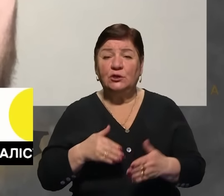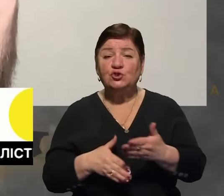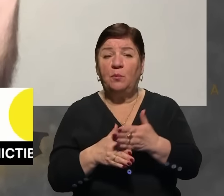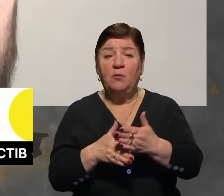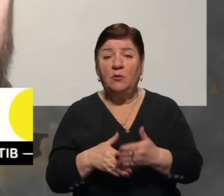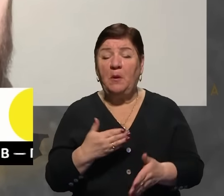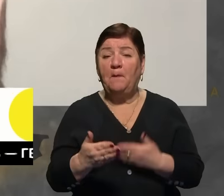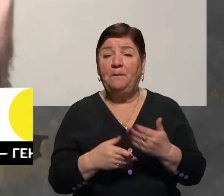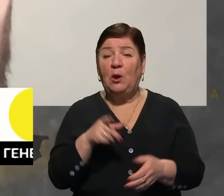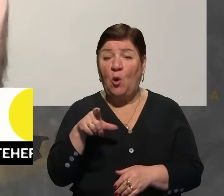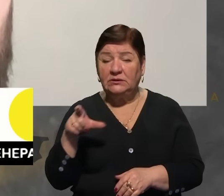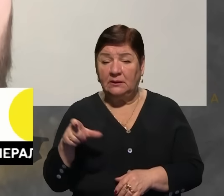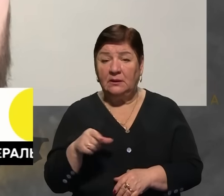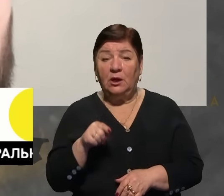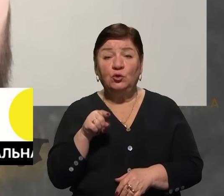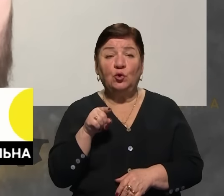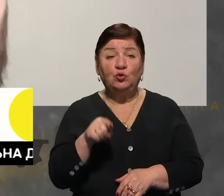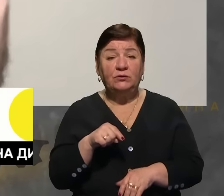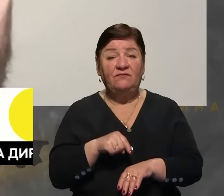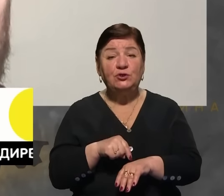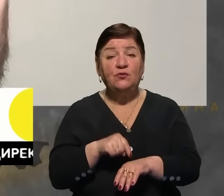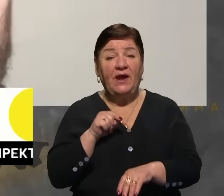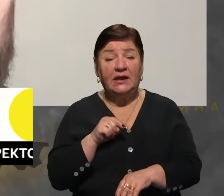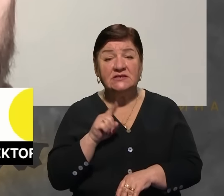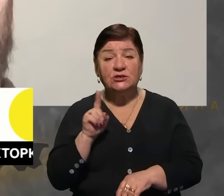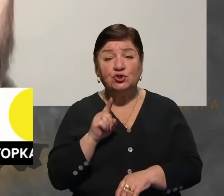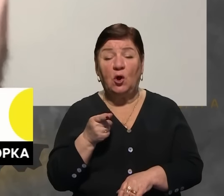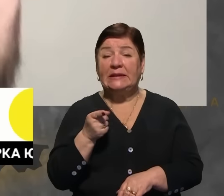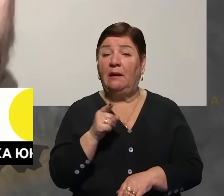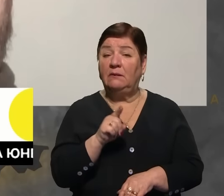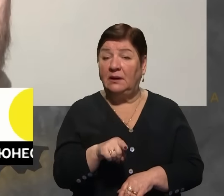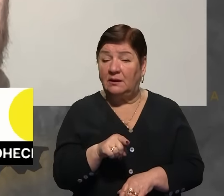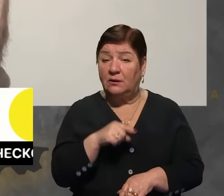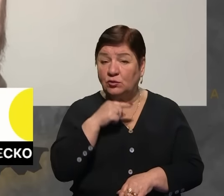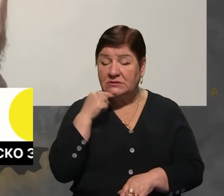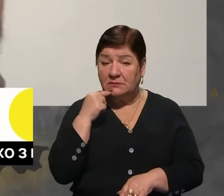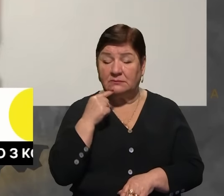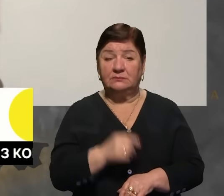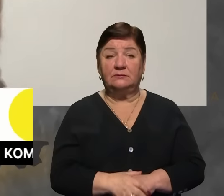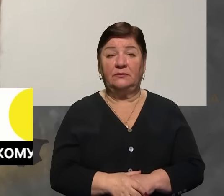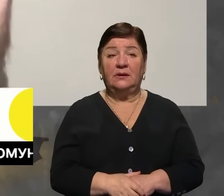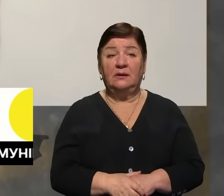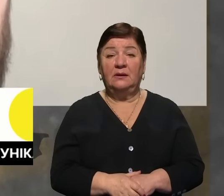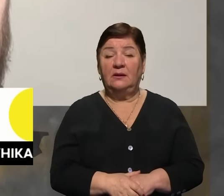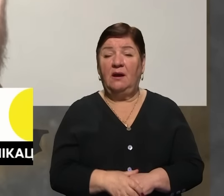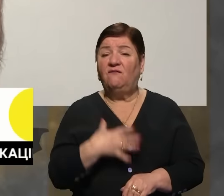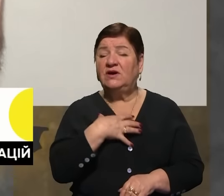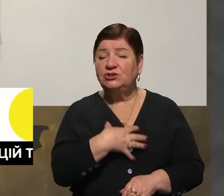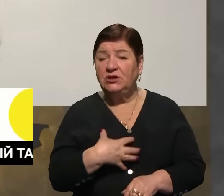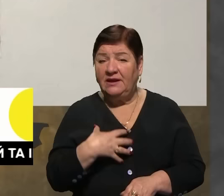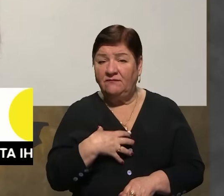піхоти. тут відчувається, що для них це, ну, вкрай важлива